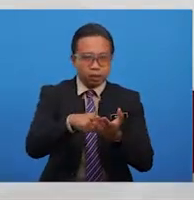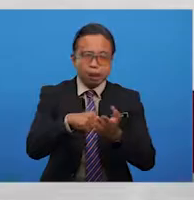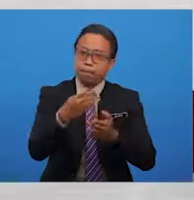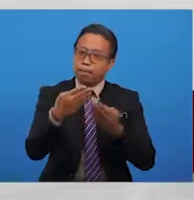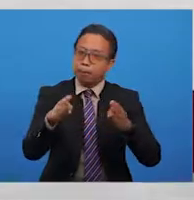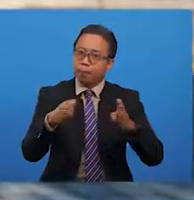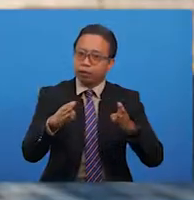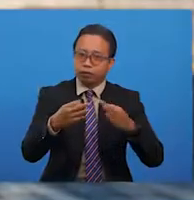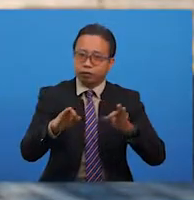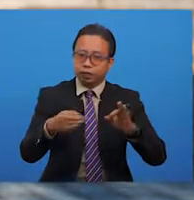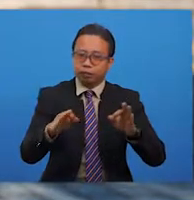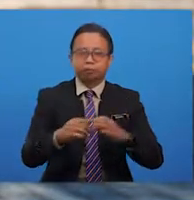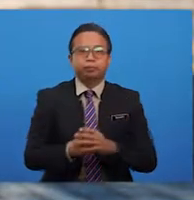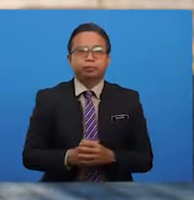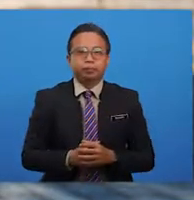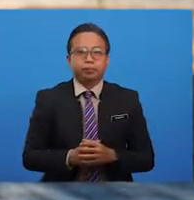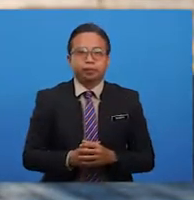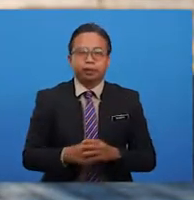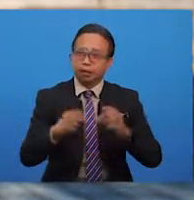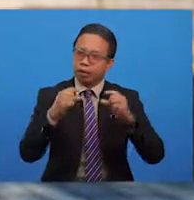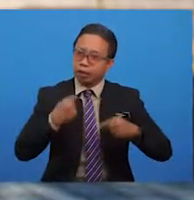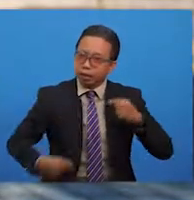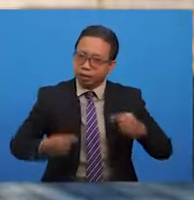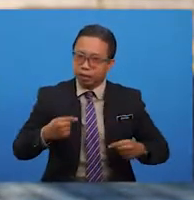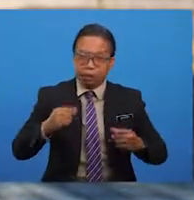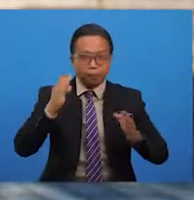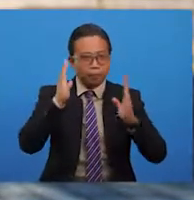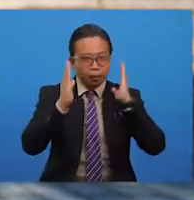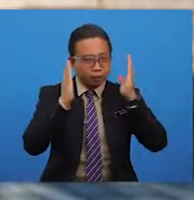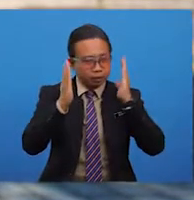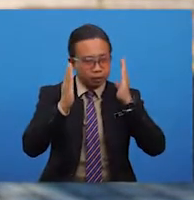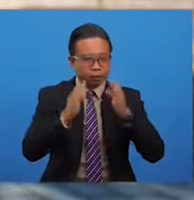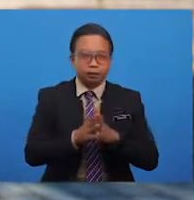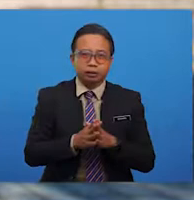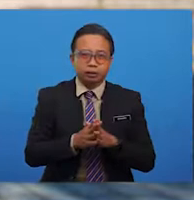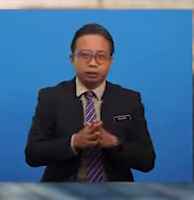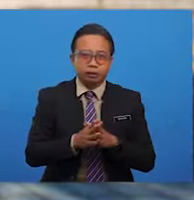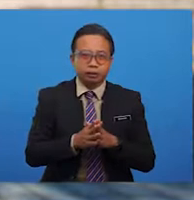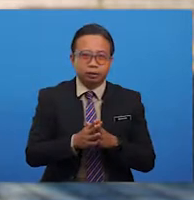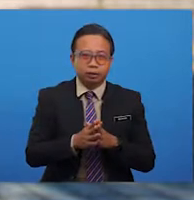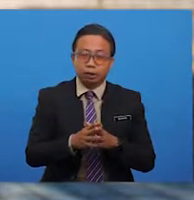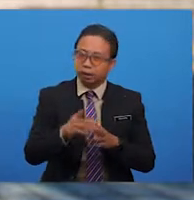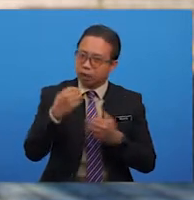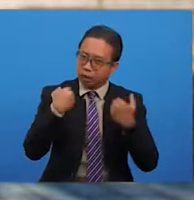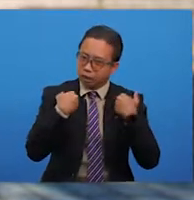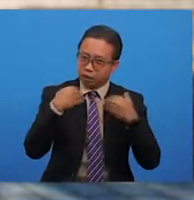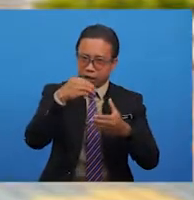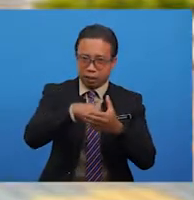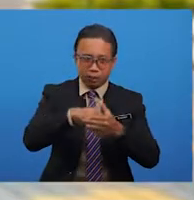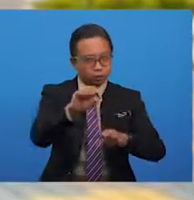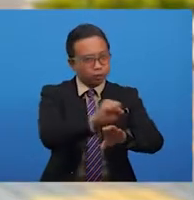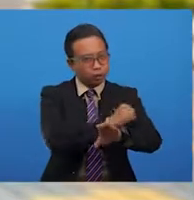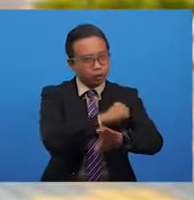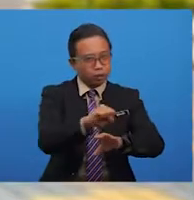bebas. Dari aspek gaya bahasa pula kita teruskan kepada gaya bahasa yang terdapat dalam saja.